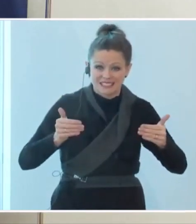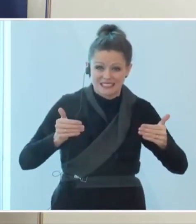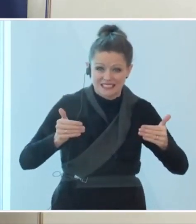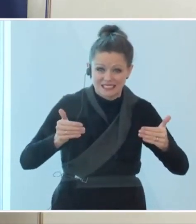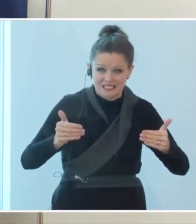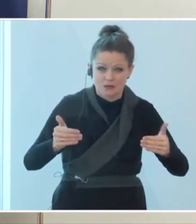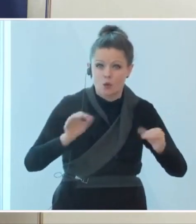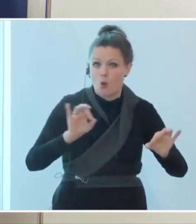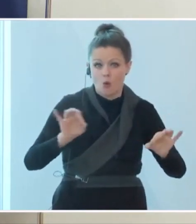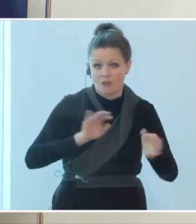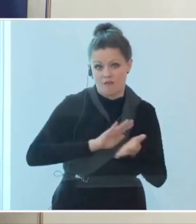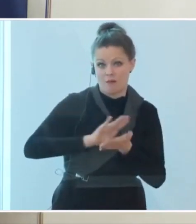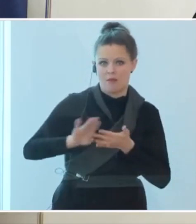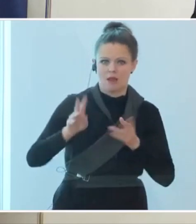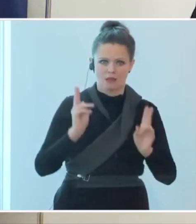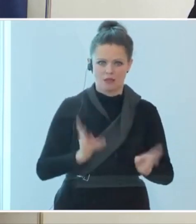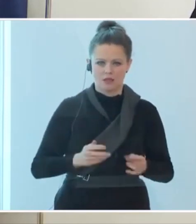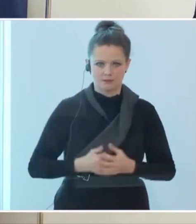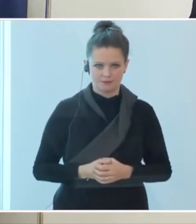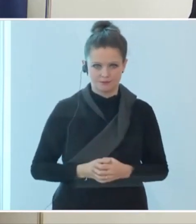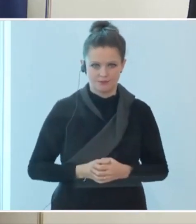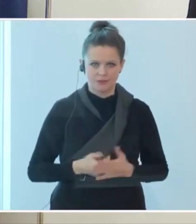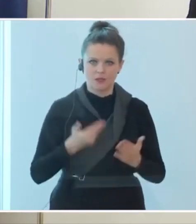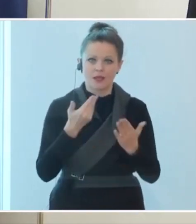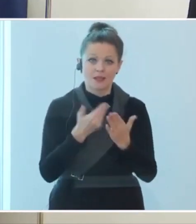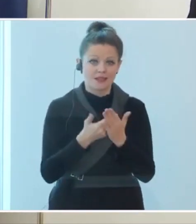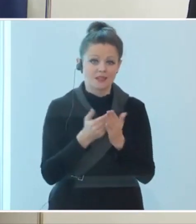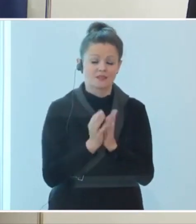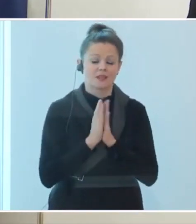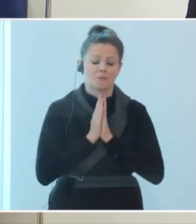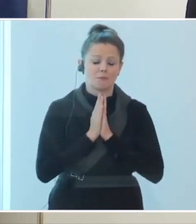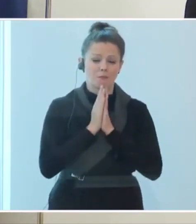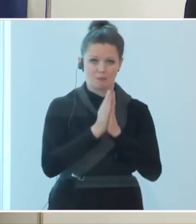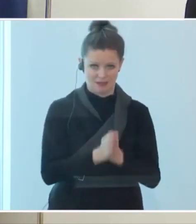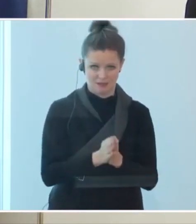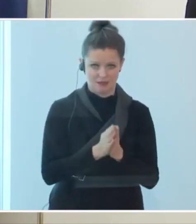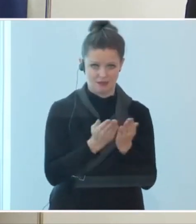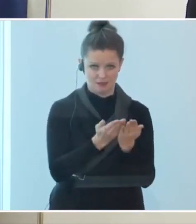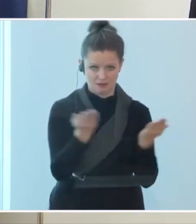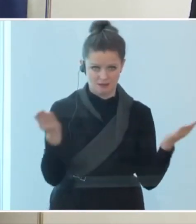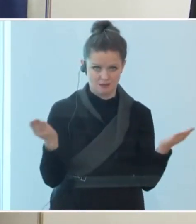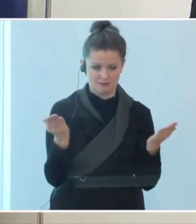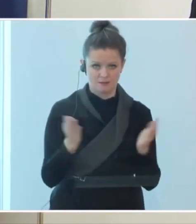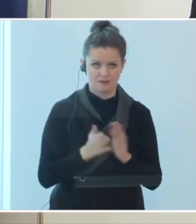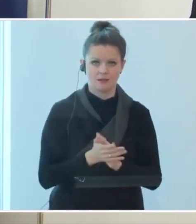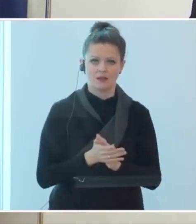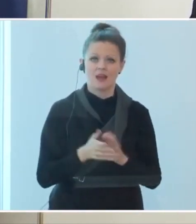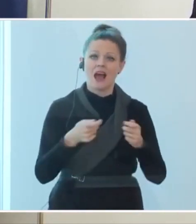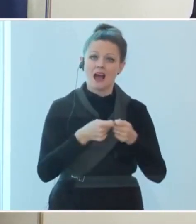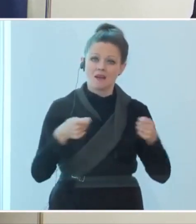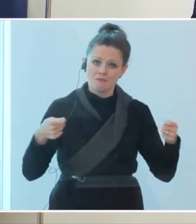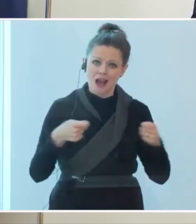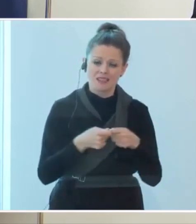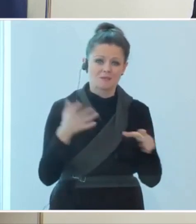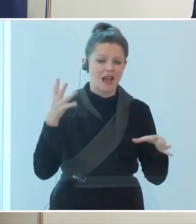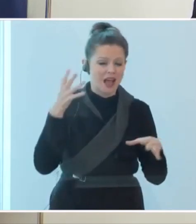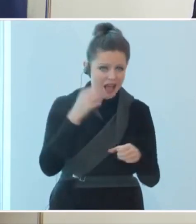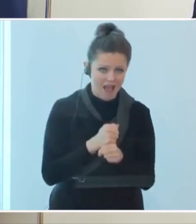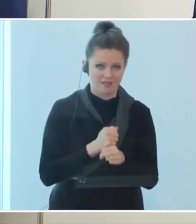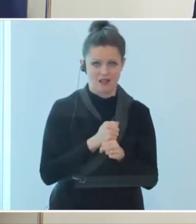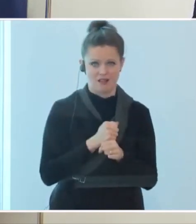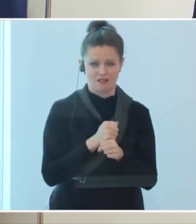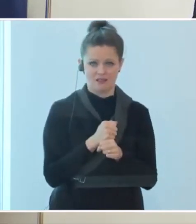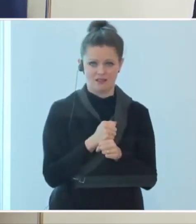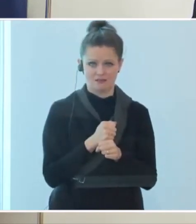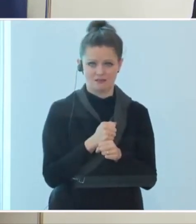verhindern können. Insofern die große Bitte, tragen Sie die Maßnahmen mit, halten Sie